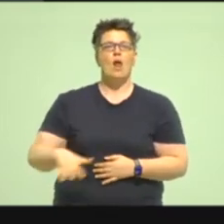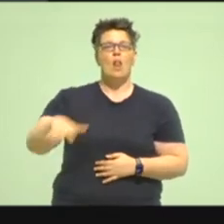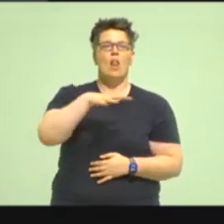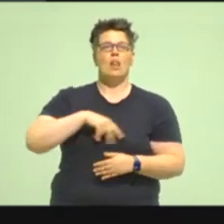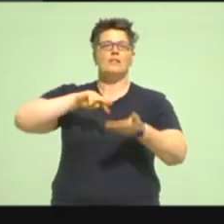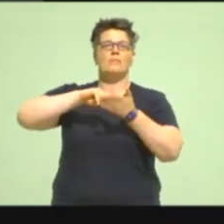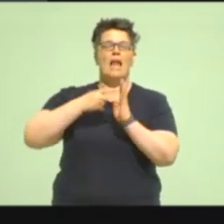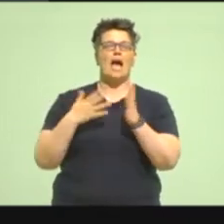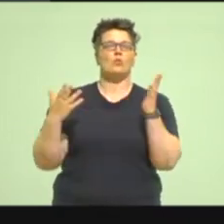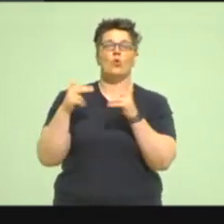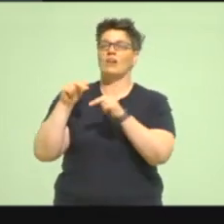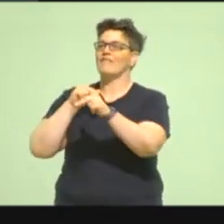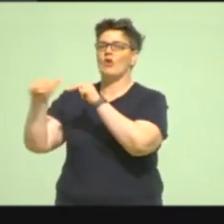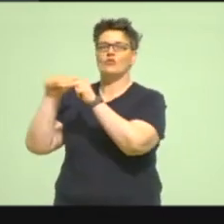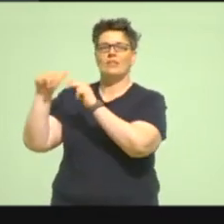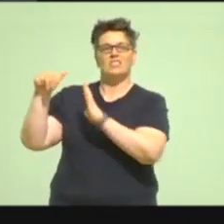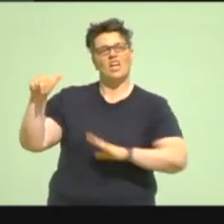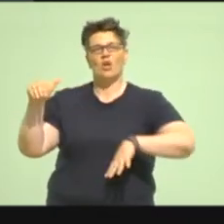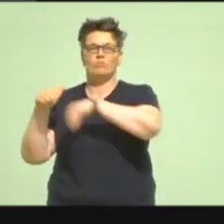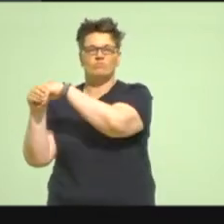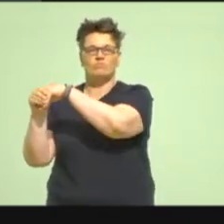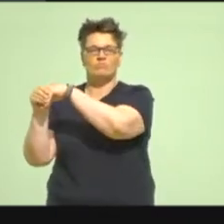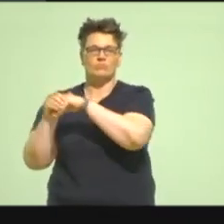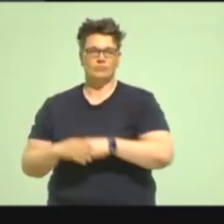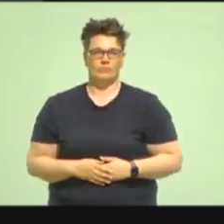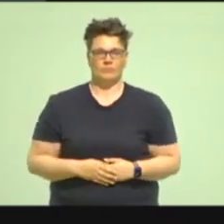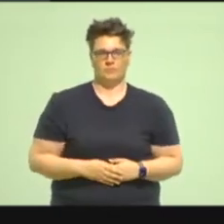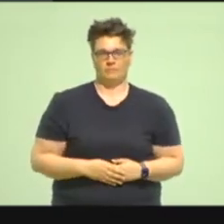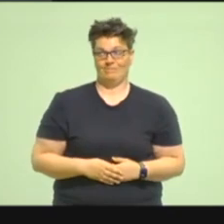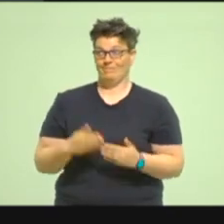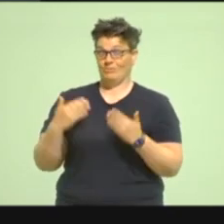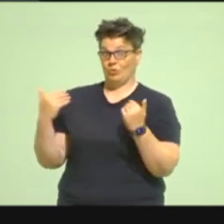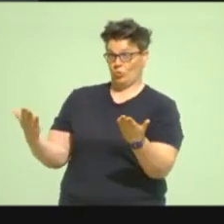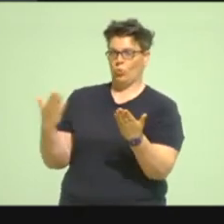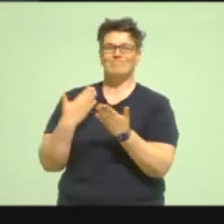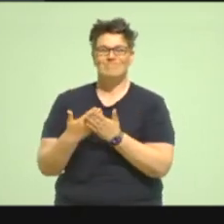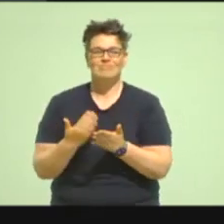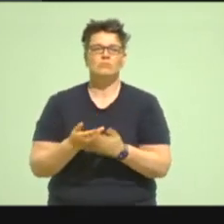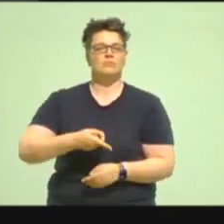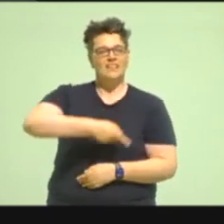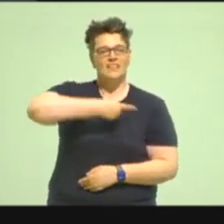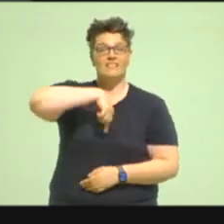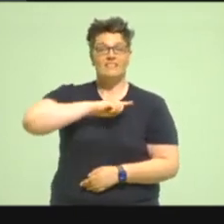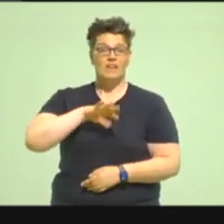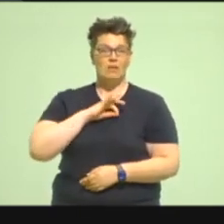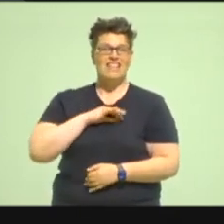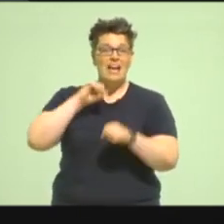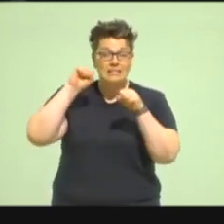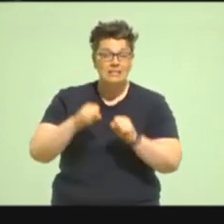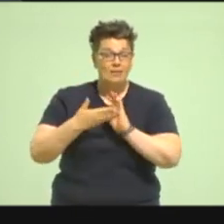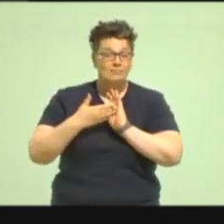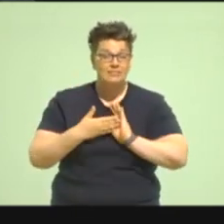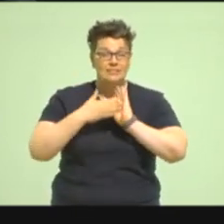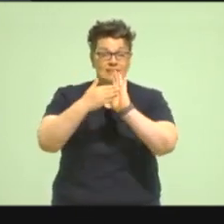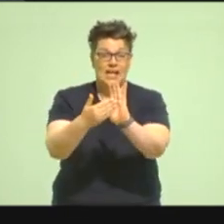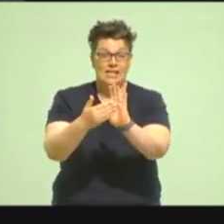Wirtschaftsministerium liegt, haben wir eine Möglichkeit zu zeigen, dass wir die Versöhnung von